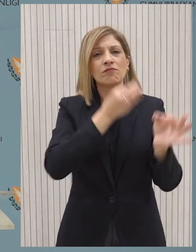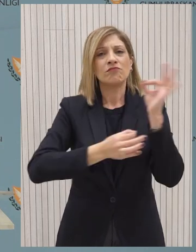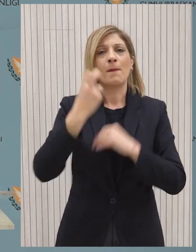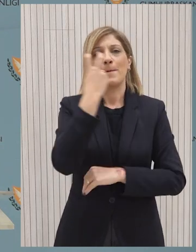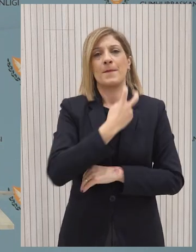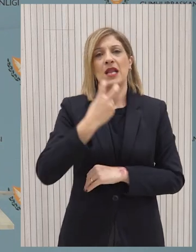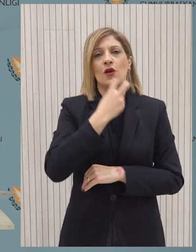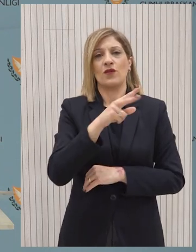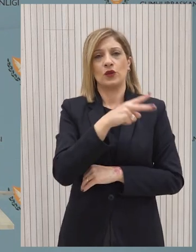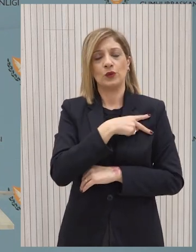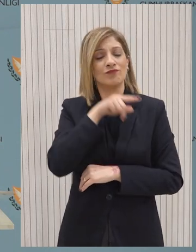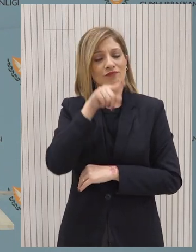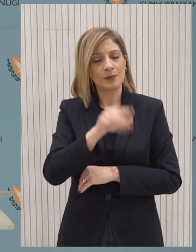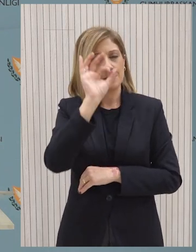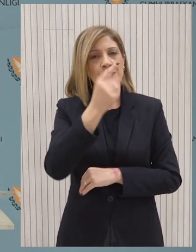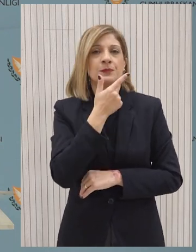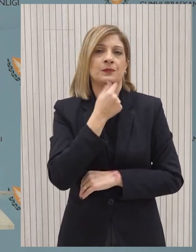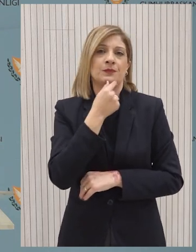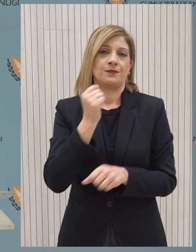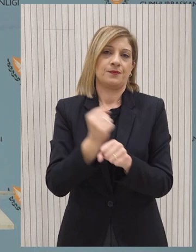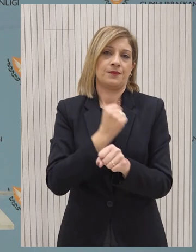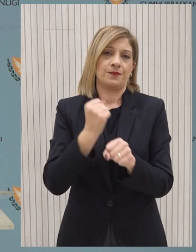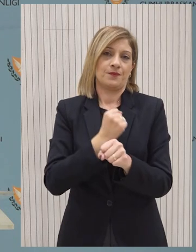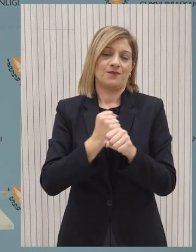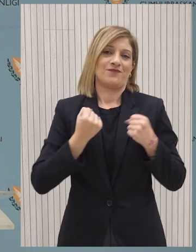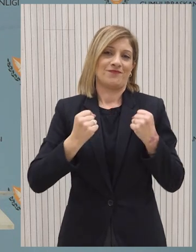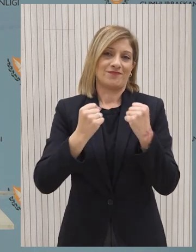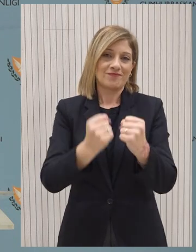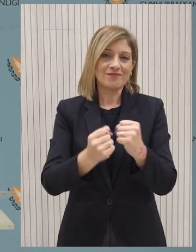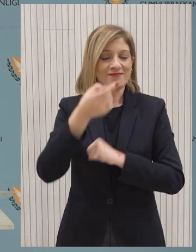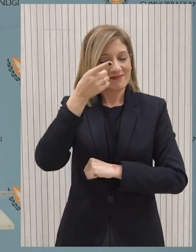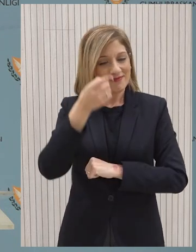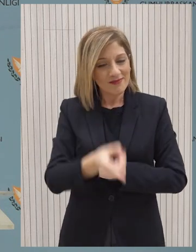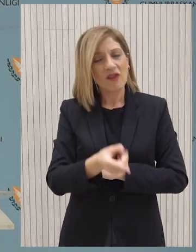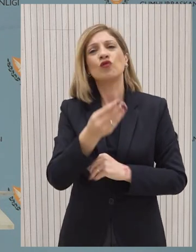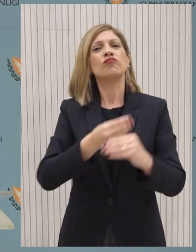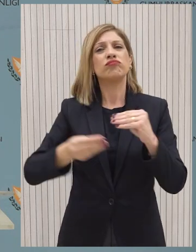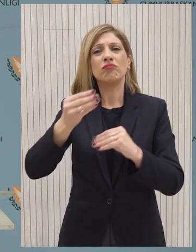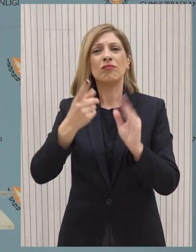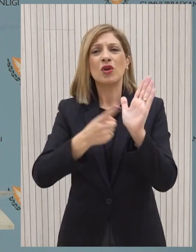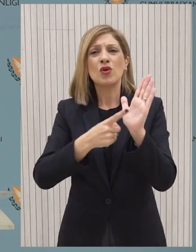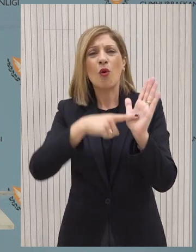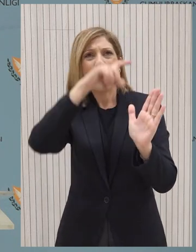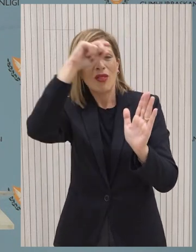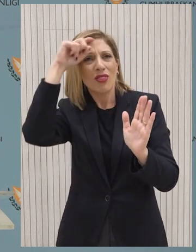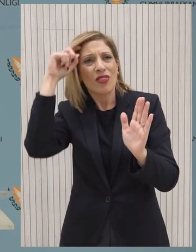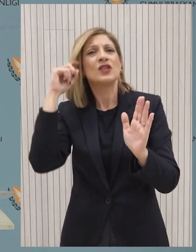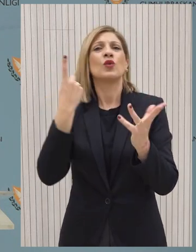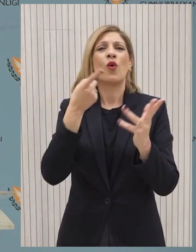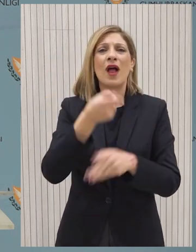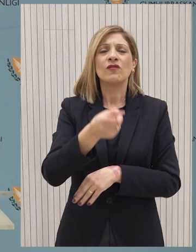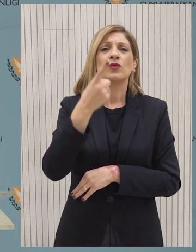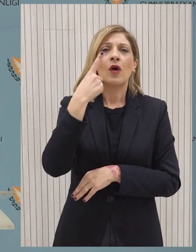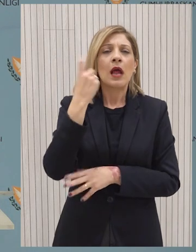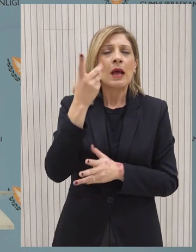διευκολύνοντας και ενισχύοντας τις προσπάθειες και ενέργειές τους για εξέταση πολύπλοκων εταιρικών δομών με στόχο τον εντοπισμό